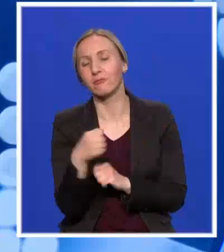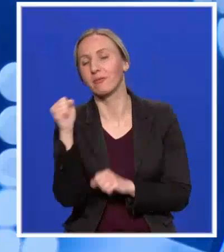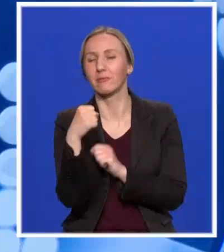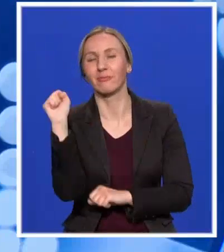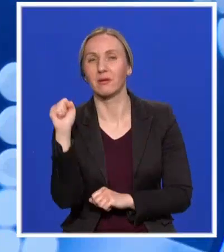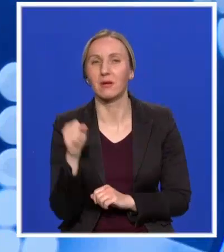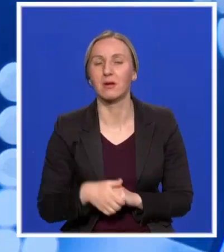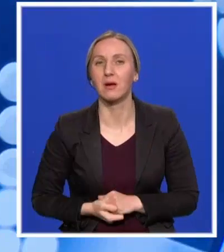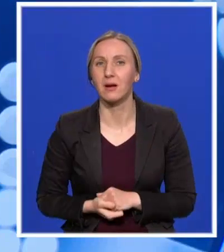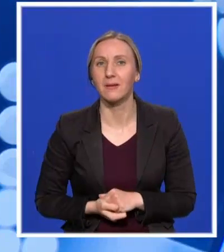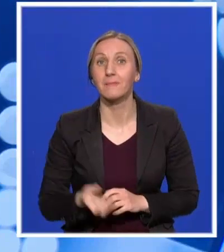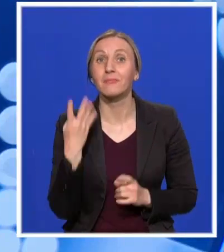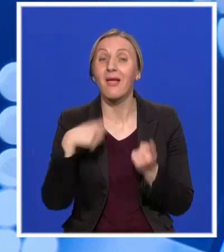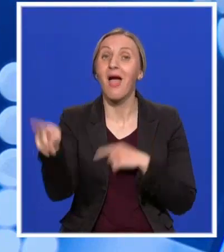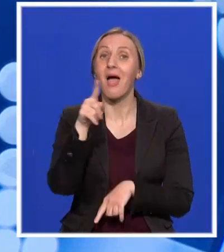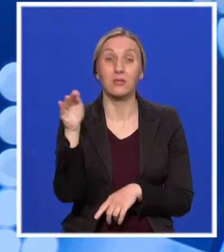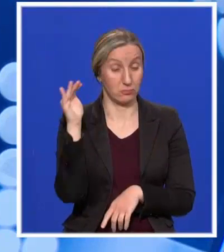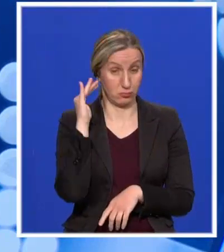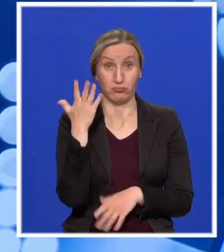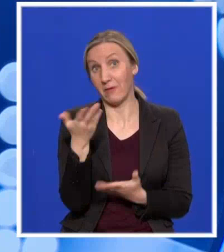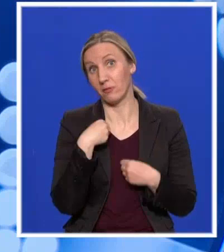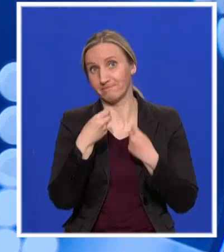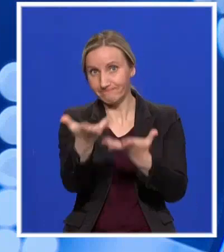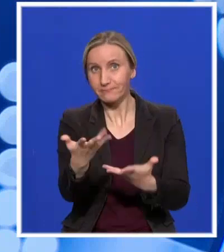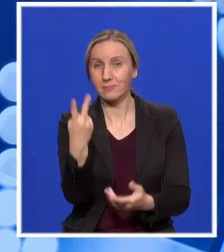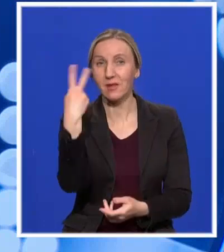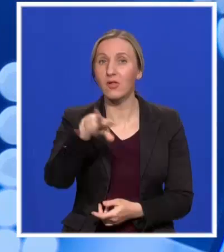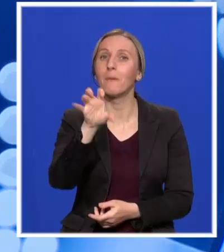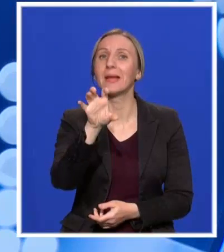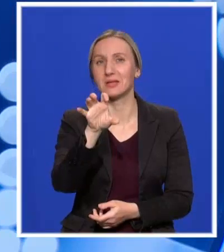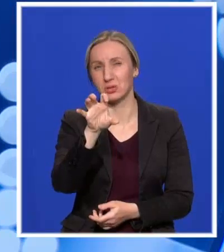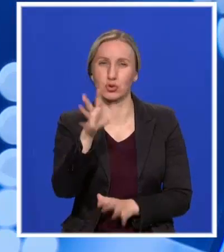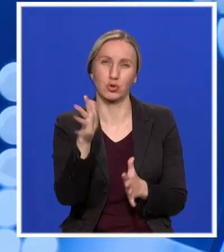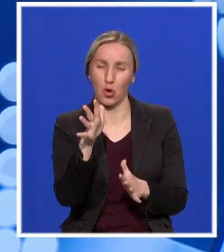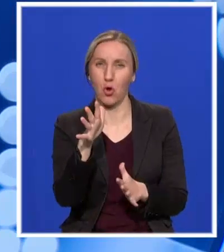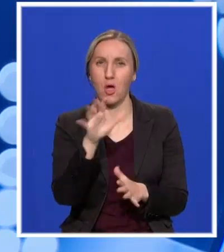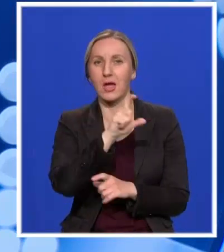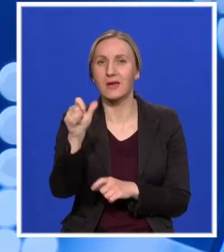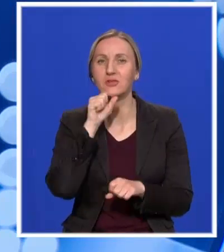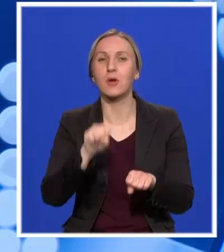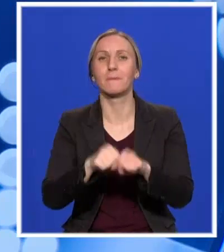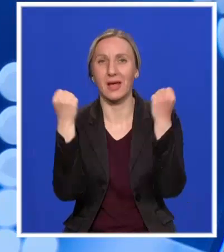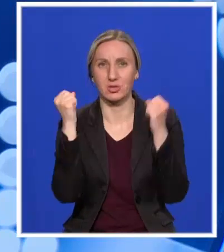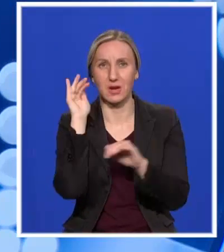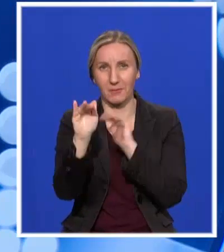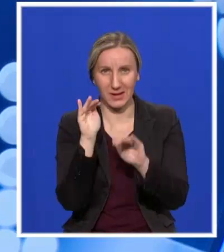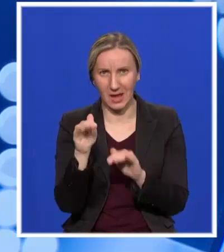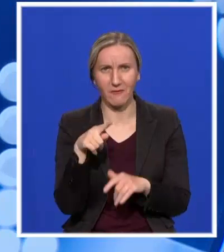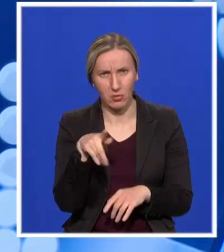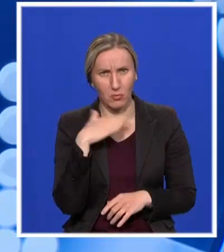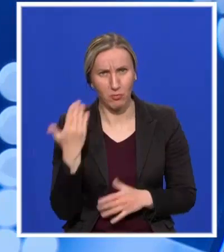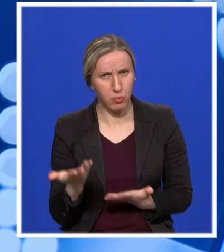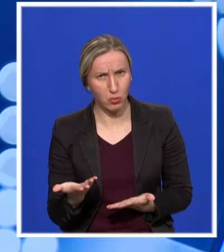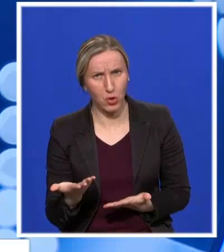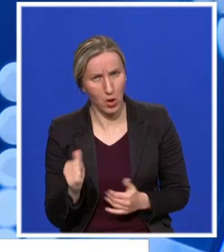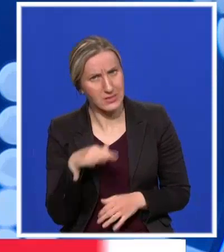Pa kada čujete informaciju da je do sada podneto oko 2,5 hiljade krivičnih i prekršenih prijava protiv ljudi, to zaista zvuči puno